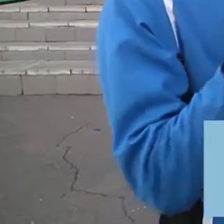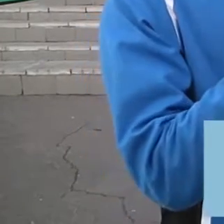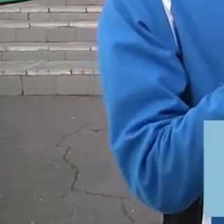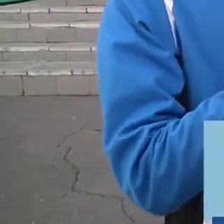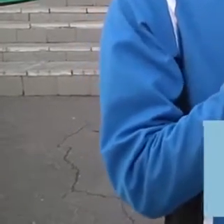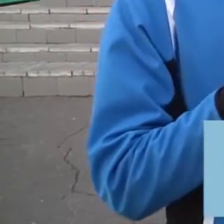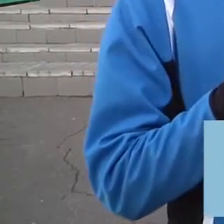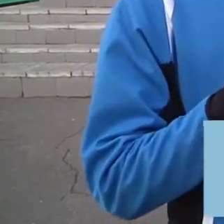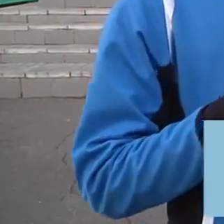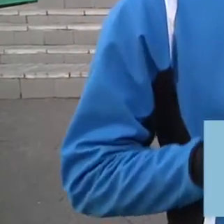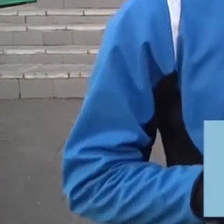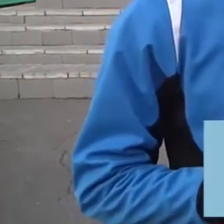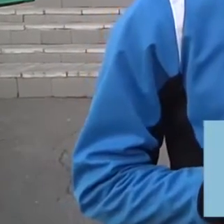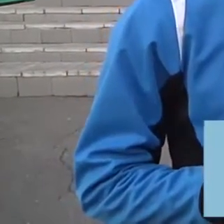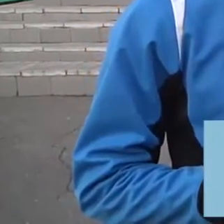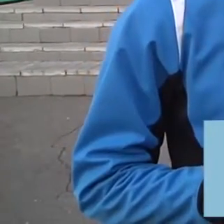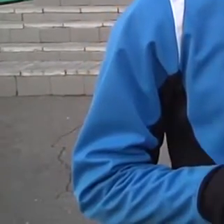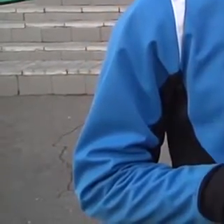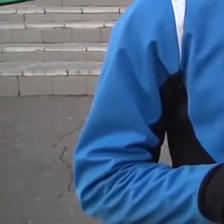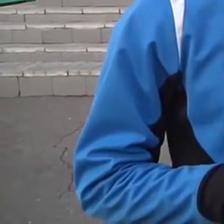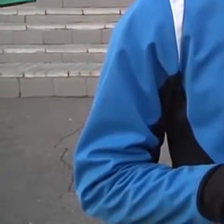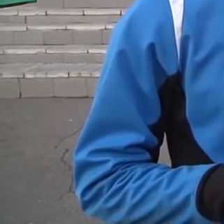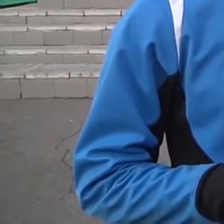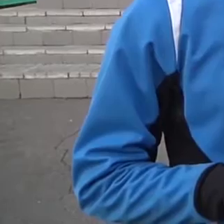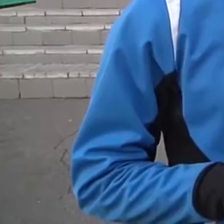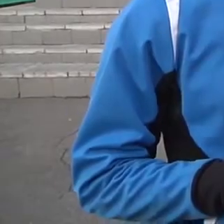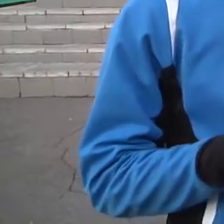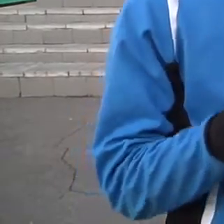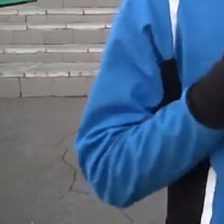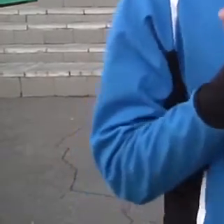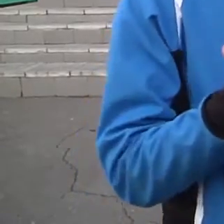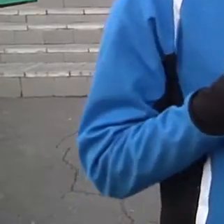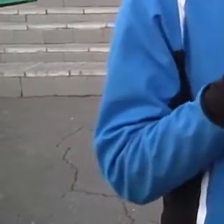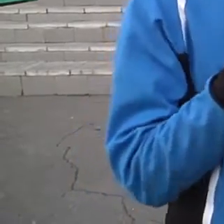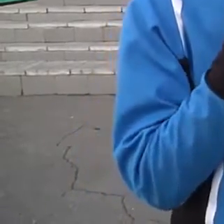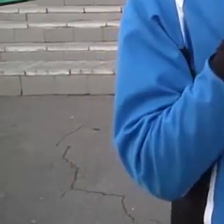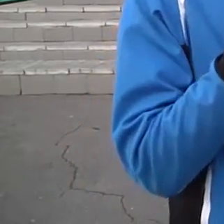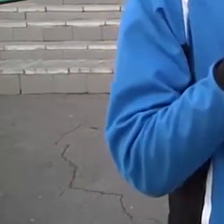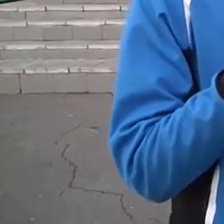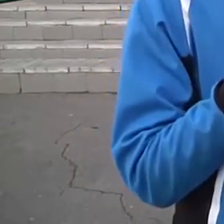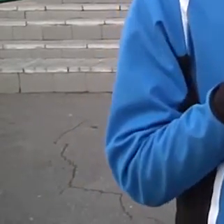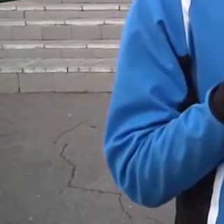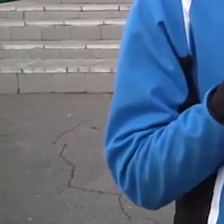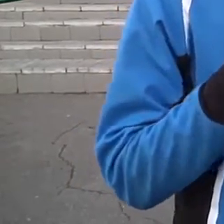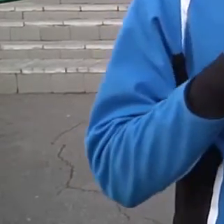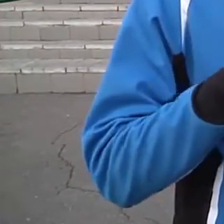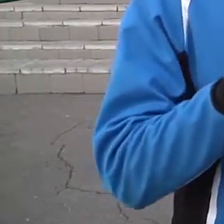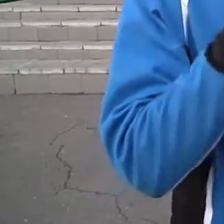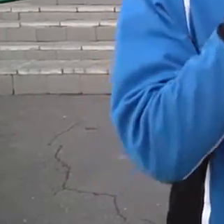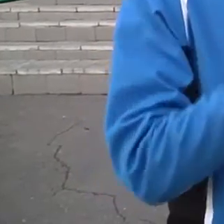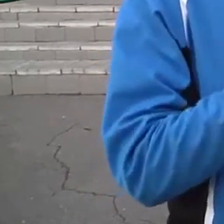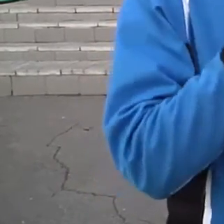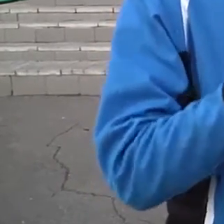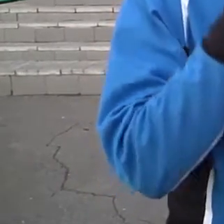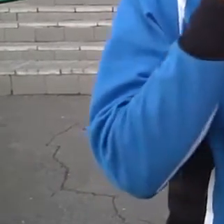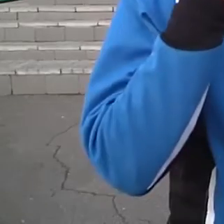Коли прийшов навчатися в школу, то тренер запропонувала займатися цим спортом саме в цьому закладі.